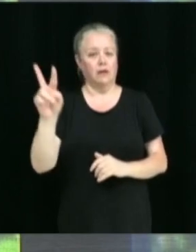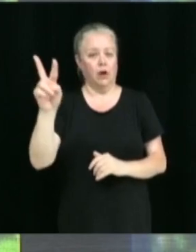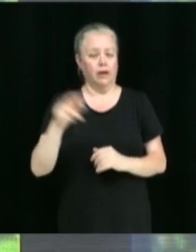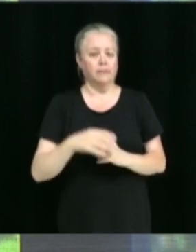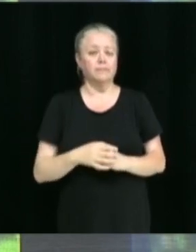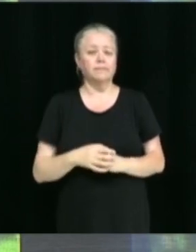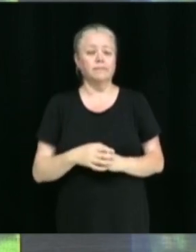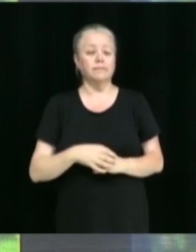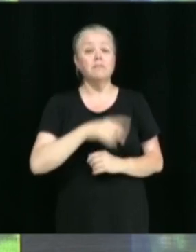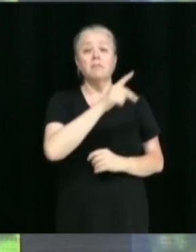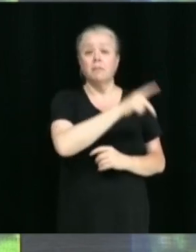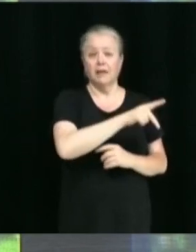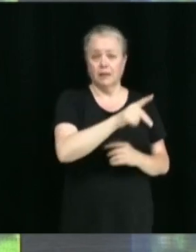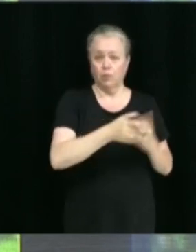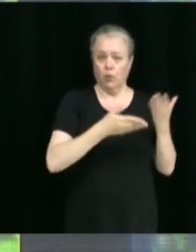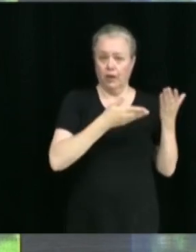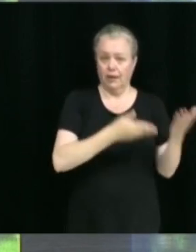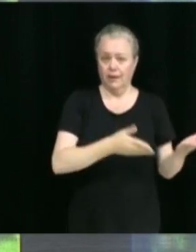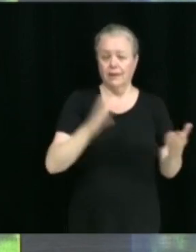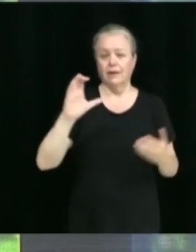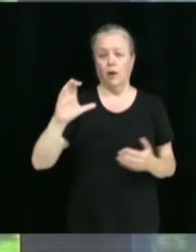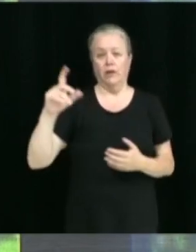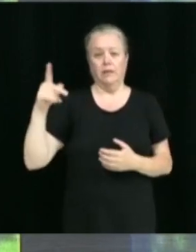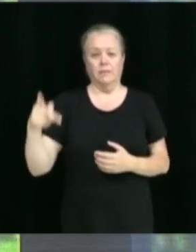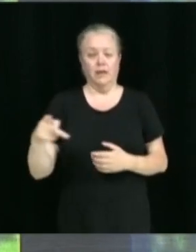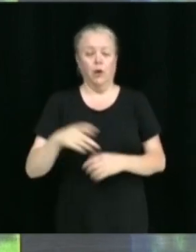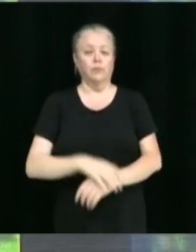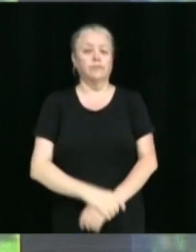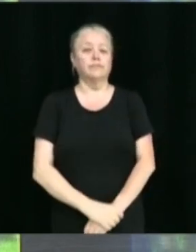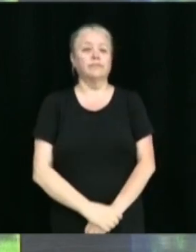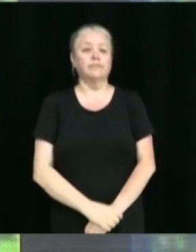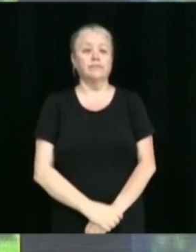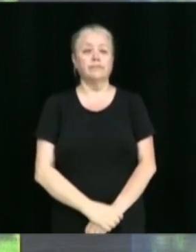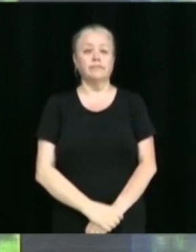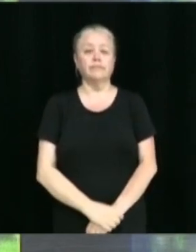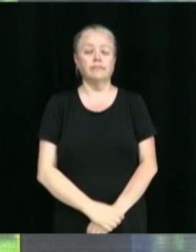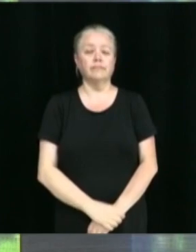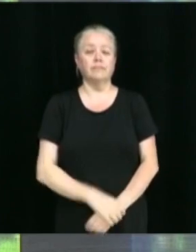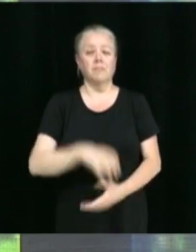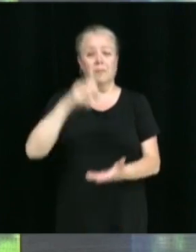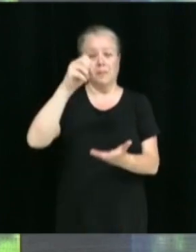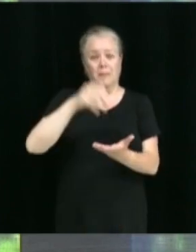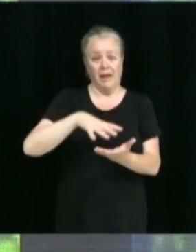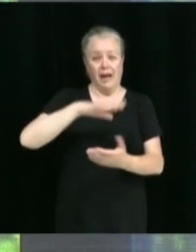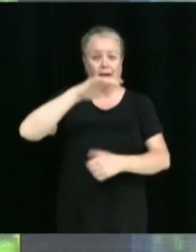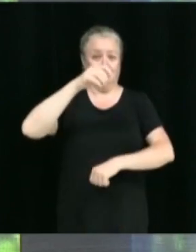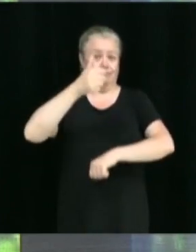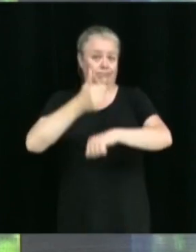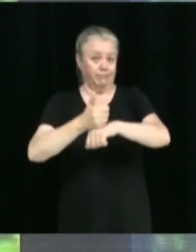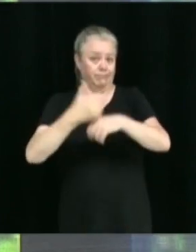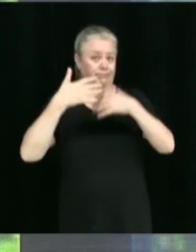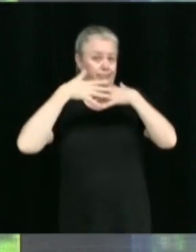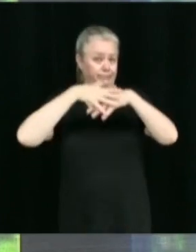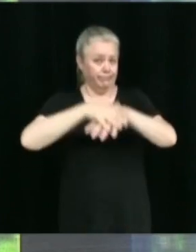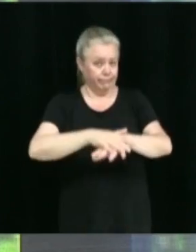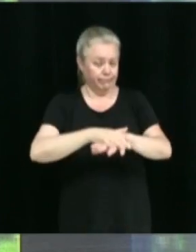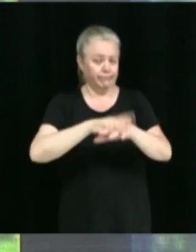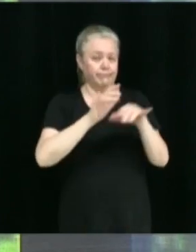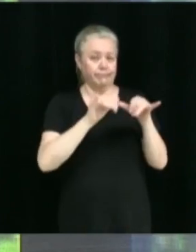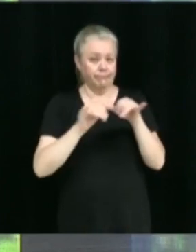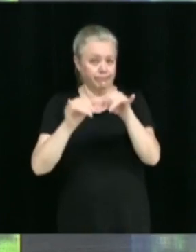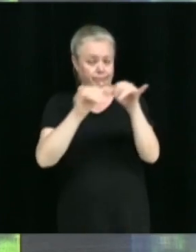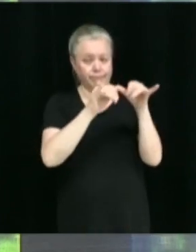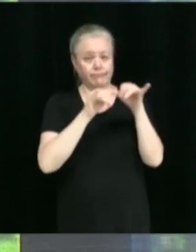Patrick Paulin, Caroline Pilon. Plan d'implantation et d'intégration architecturale, rapport du comité